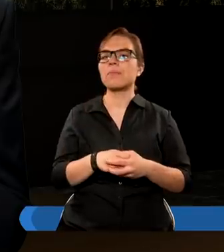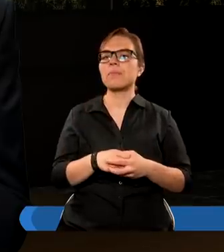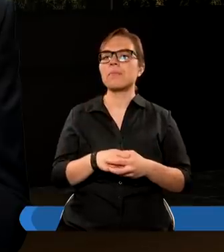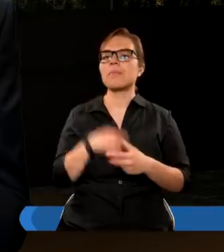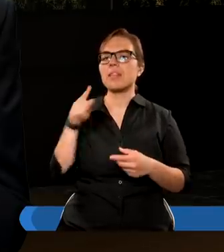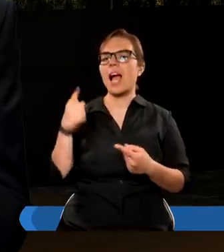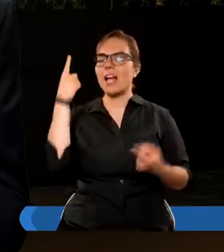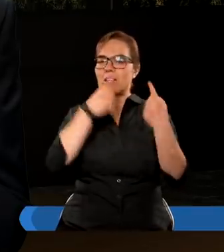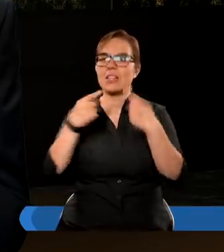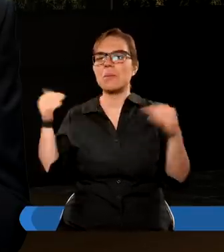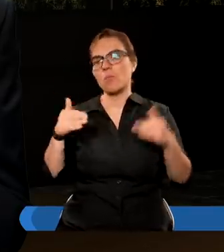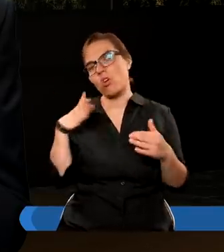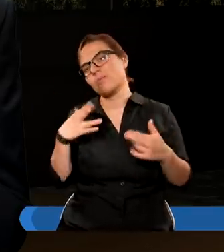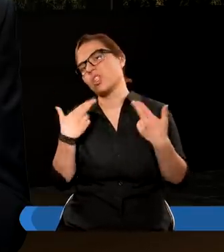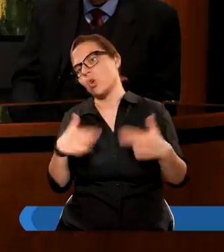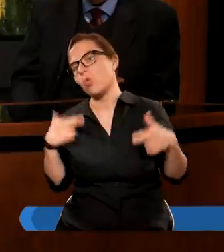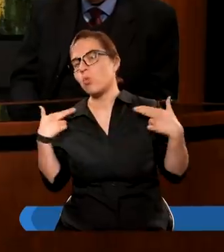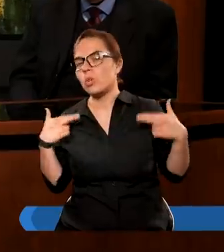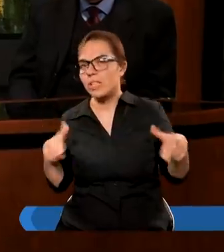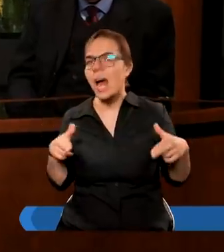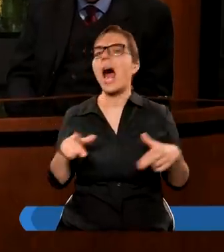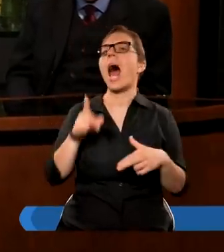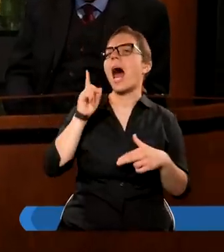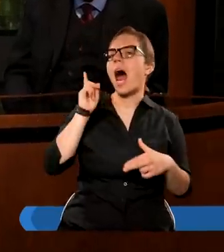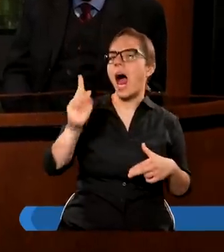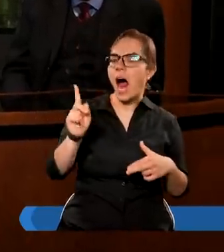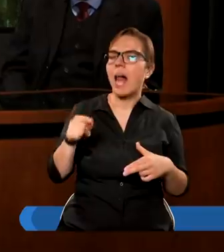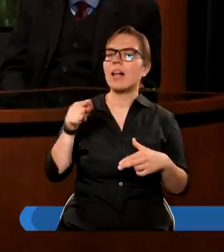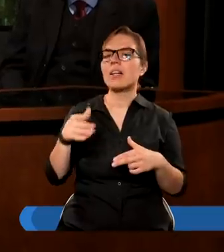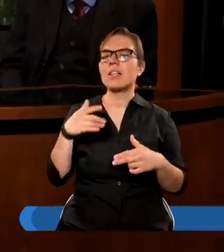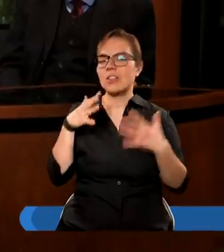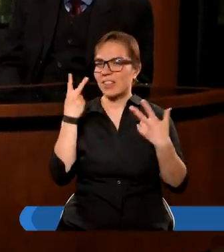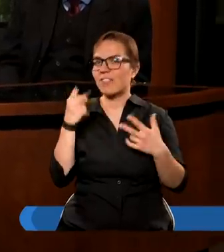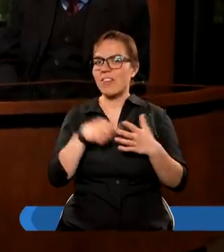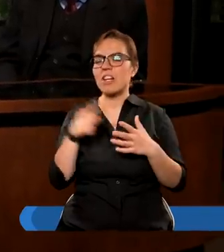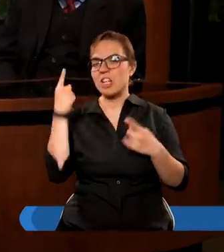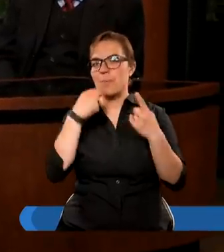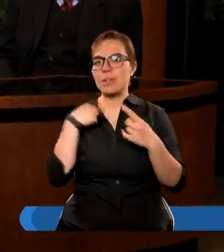interpretacja może pewnie być różna, ale te dwie myśli mi przychodzą.